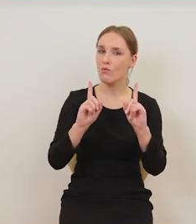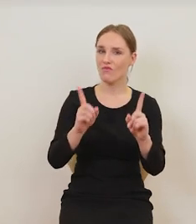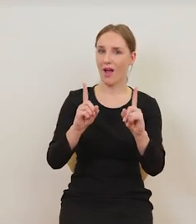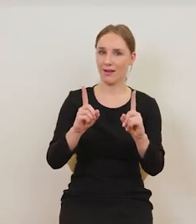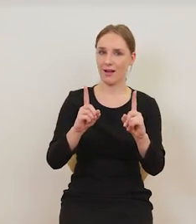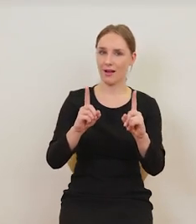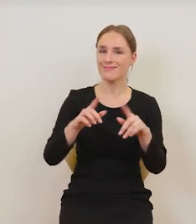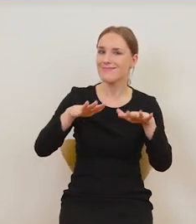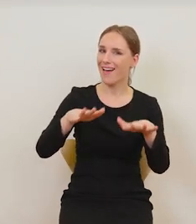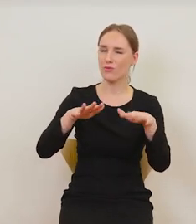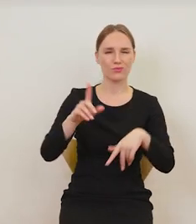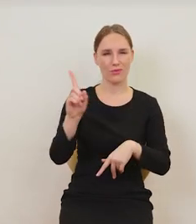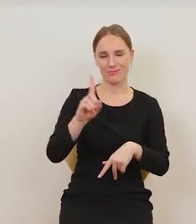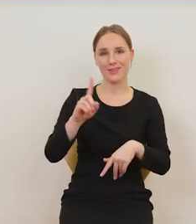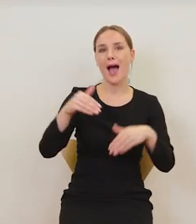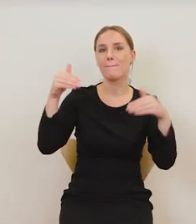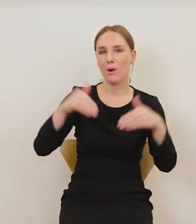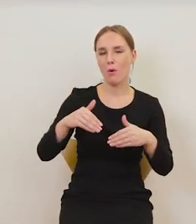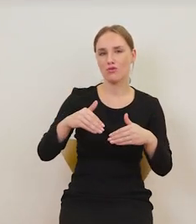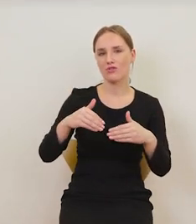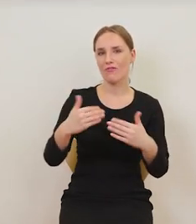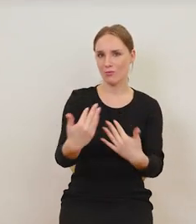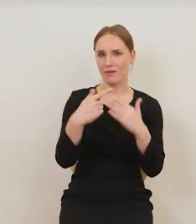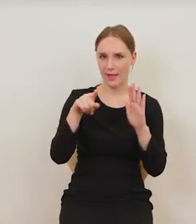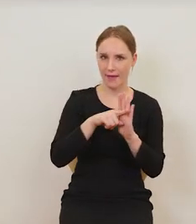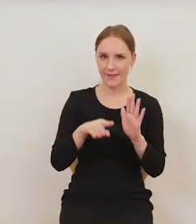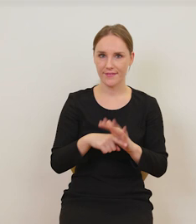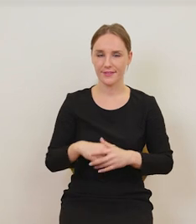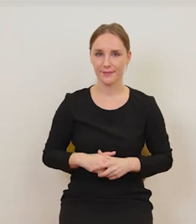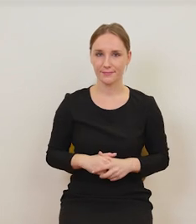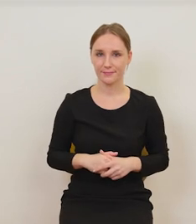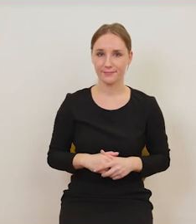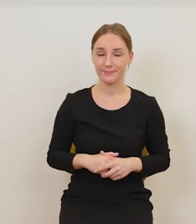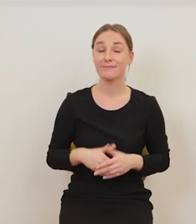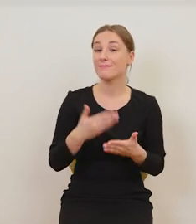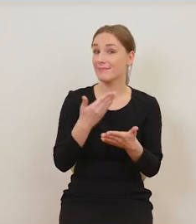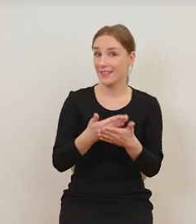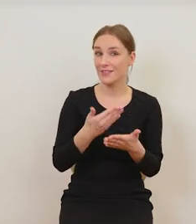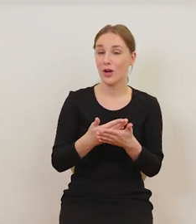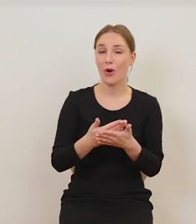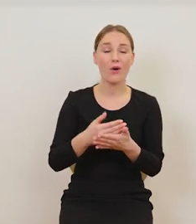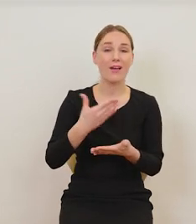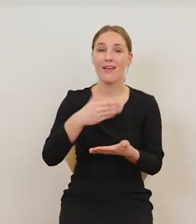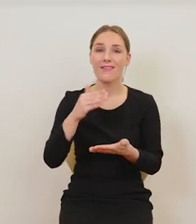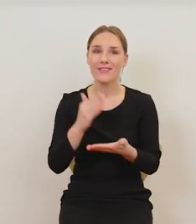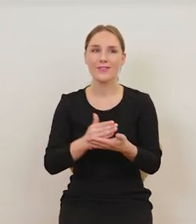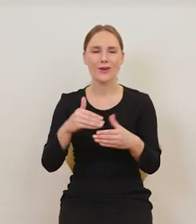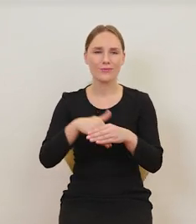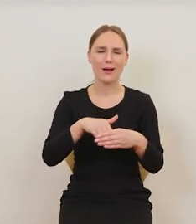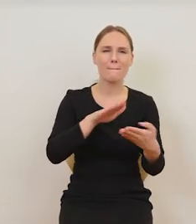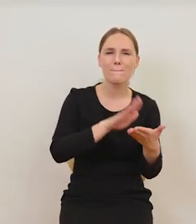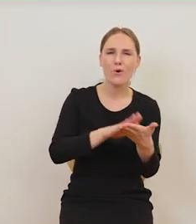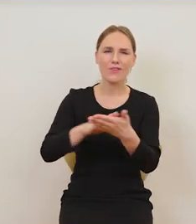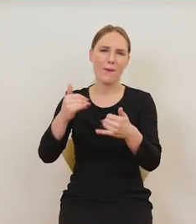nadużywać, bo może się to źle skończyć. Więc nie tylko apoteoza, picia czy stosowania